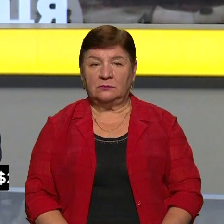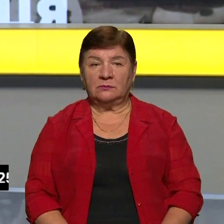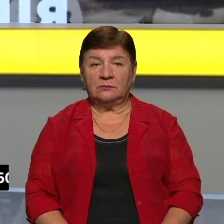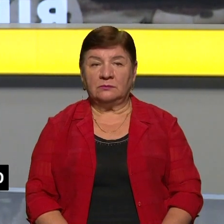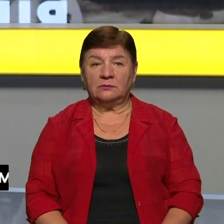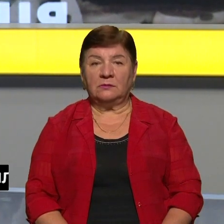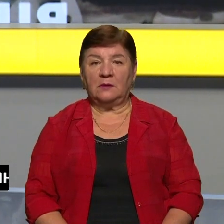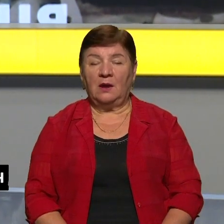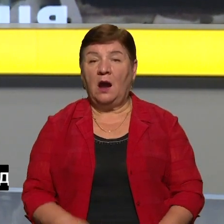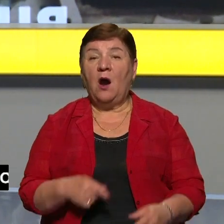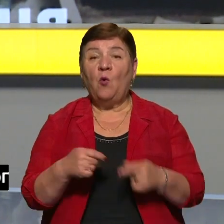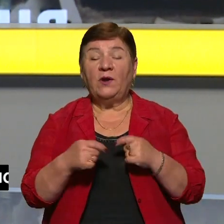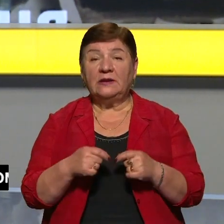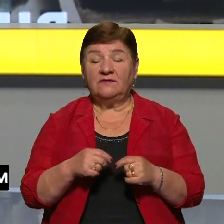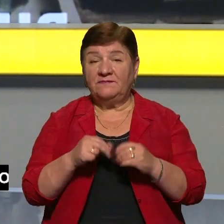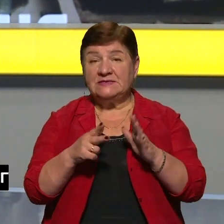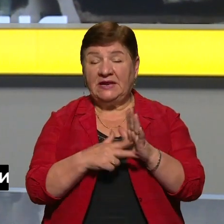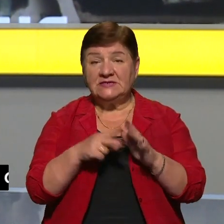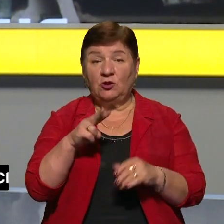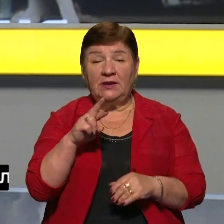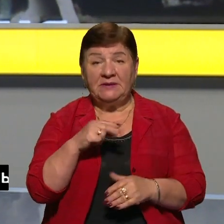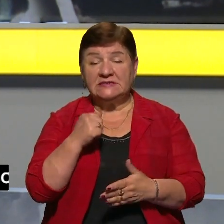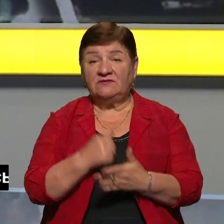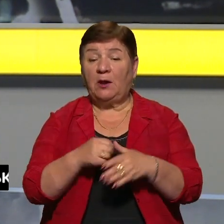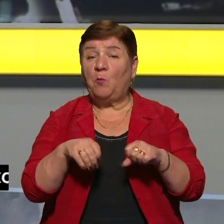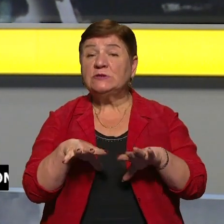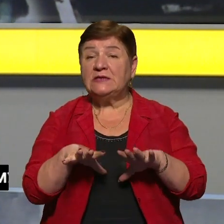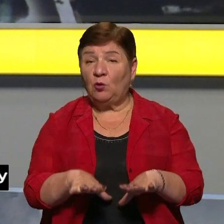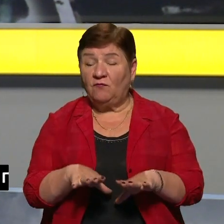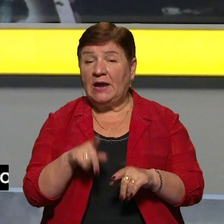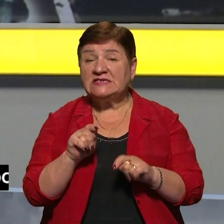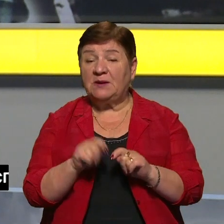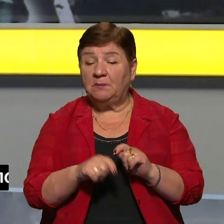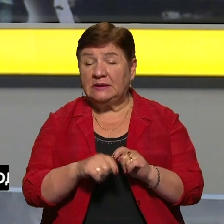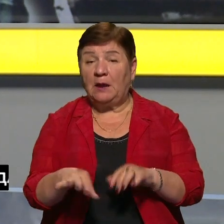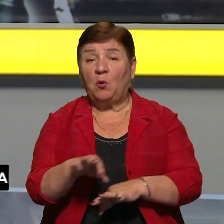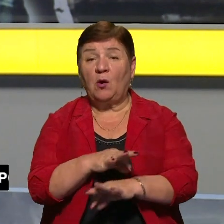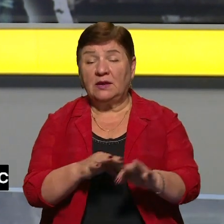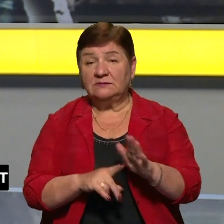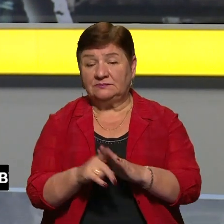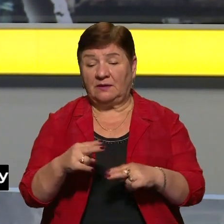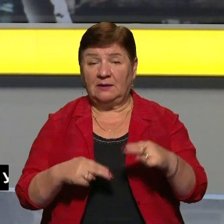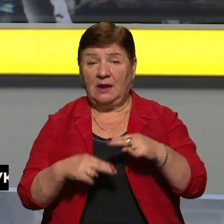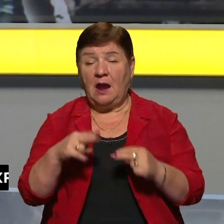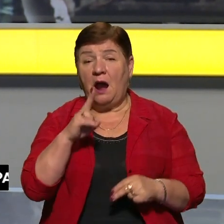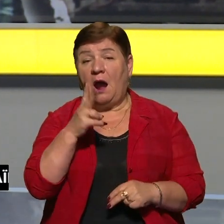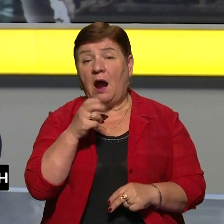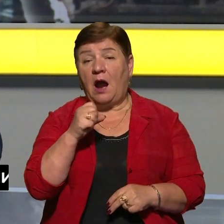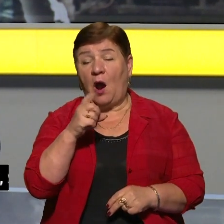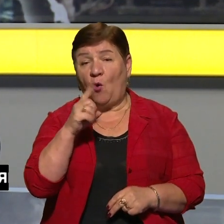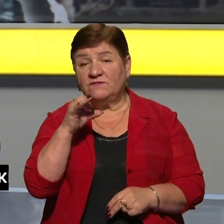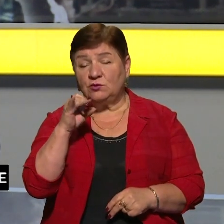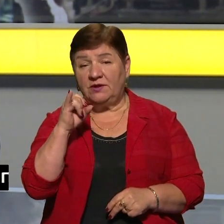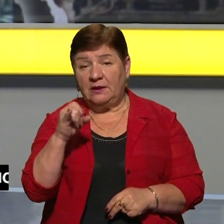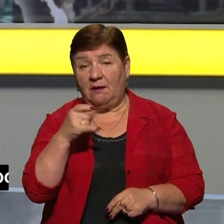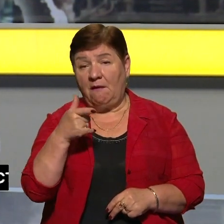Уряд на засіданні 18 липня затвердив постанову про експериментальний проєкт з початку відбудови Каховської ГЕС. Про це у своєму